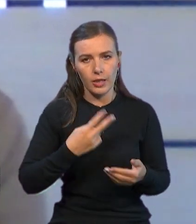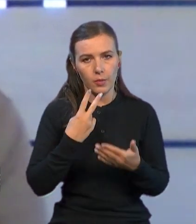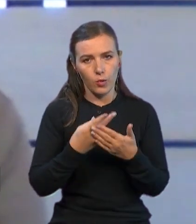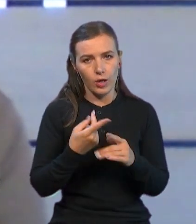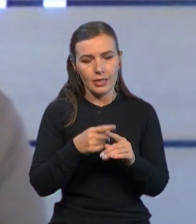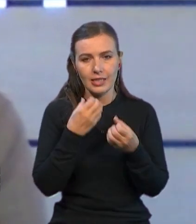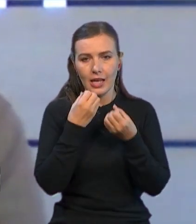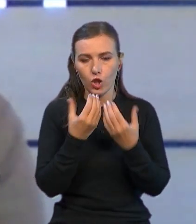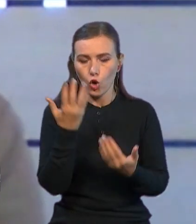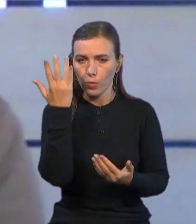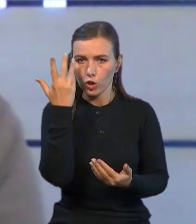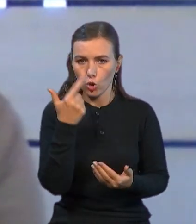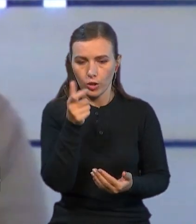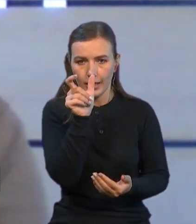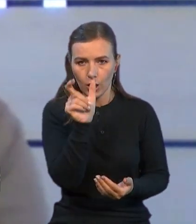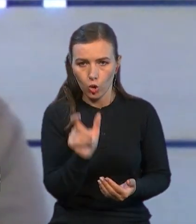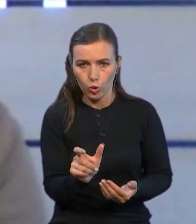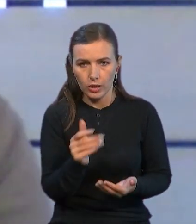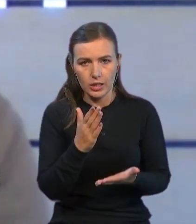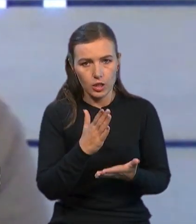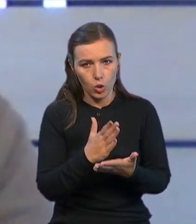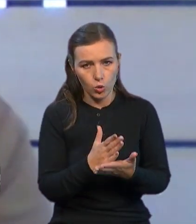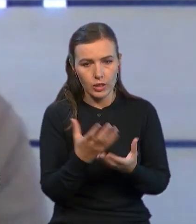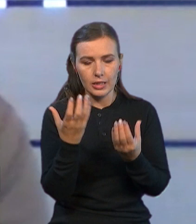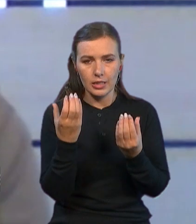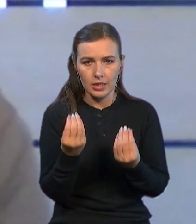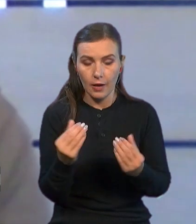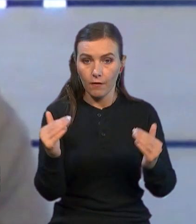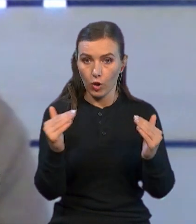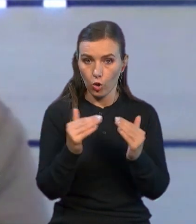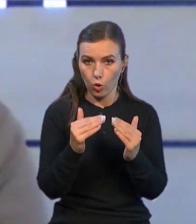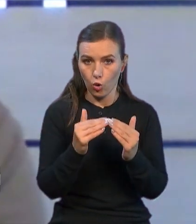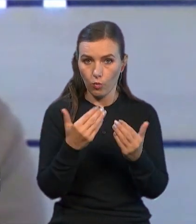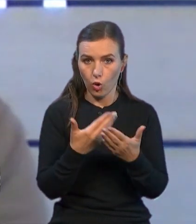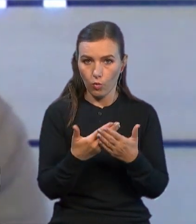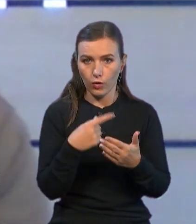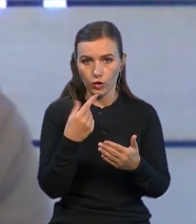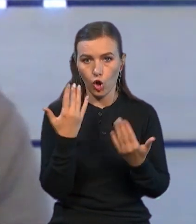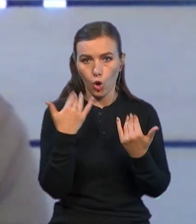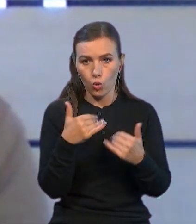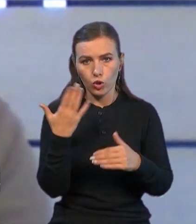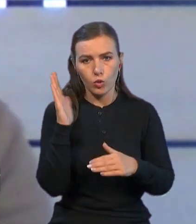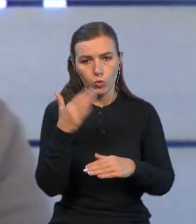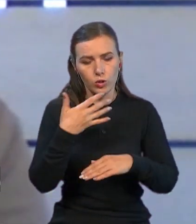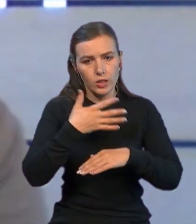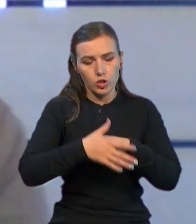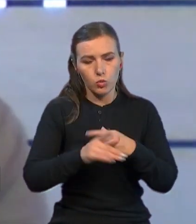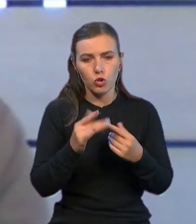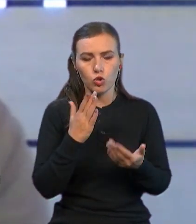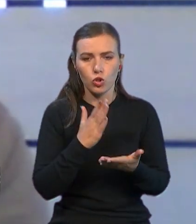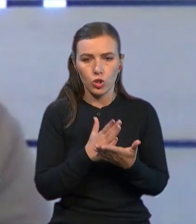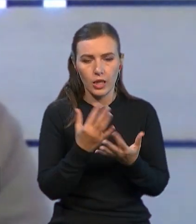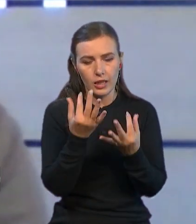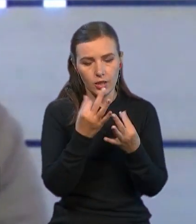добре, коли людина, знаходячи ще вдома, умовно кажучи, буде вже розуміти, що в неї є